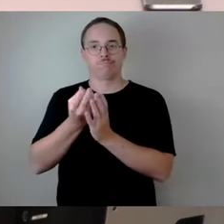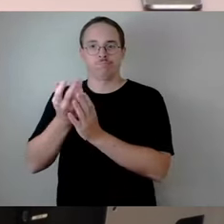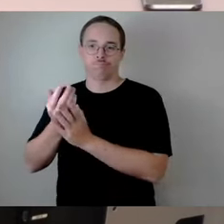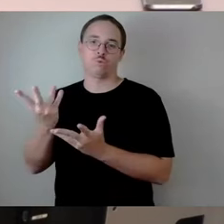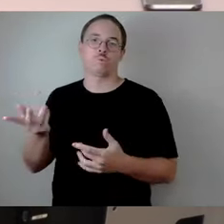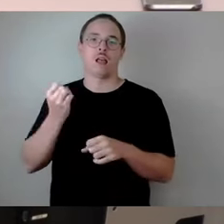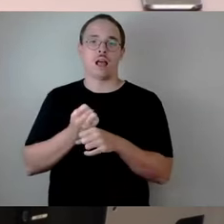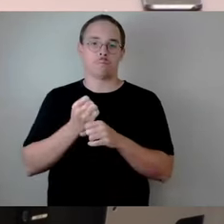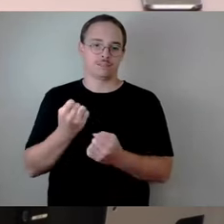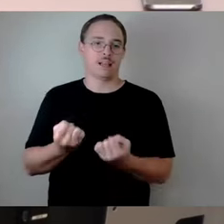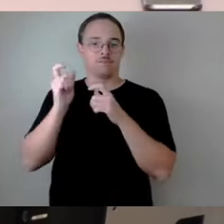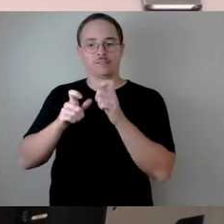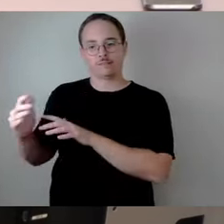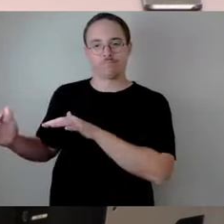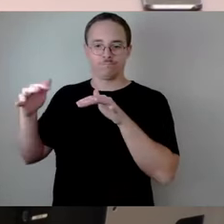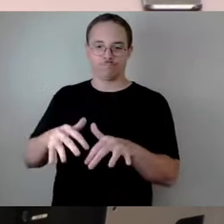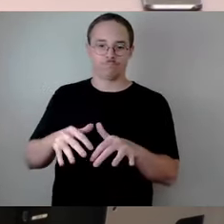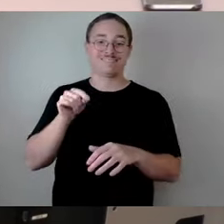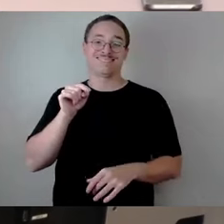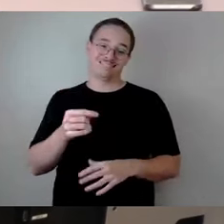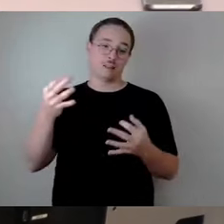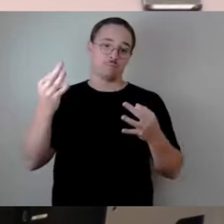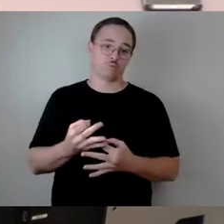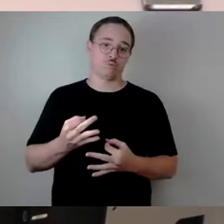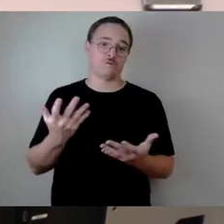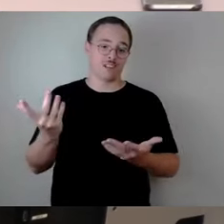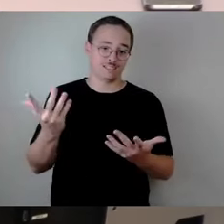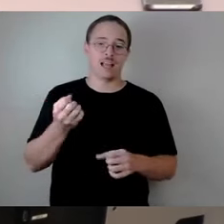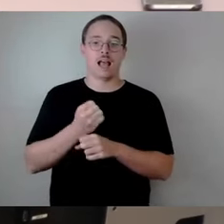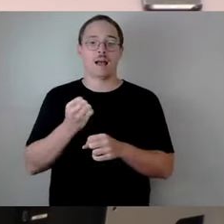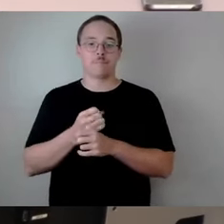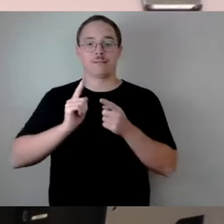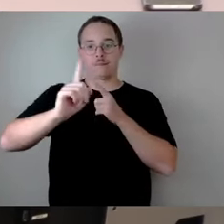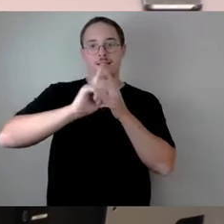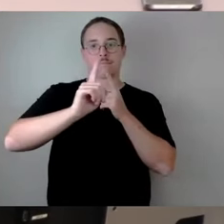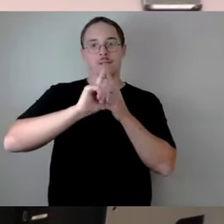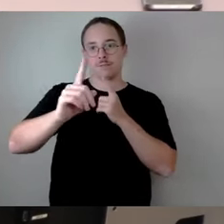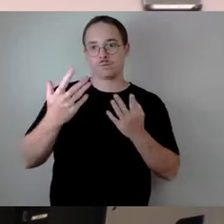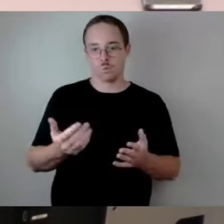pendeln werden. Das heißt, die werden alle unterwegs sein in Dresdner Norden oder im Umland.